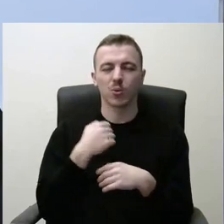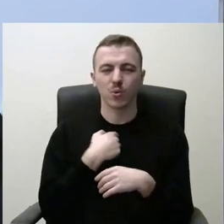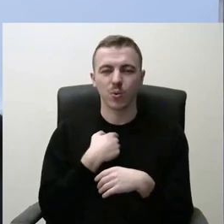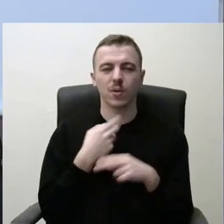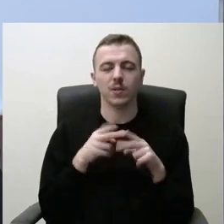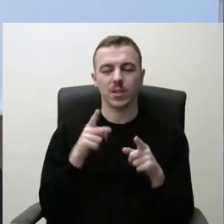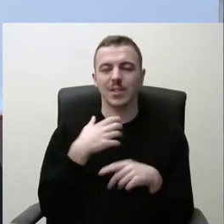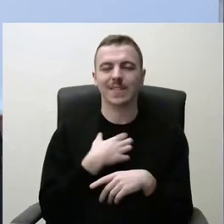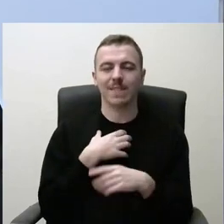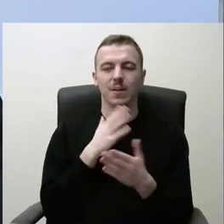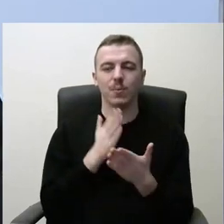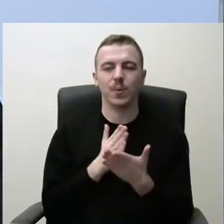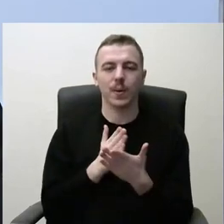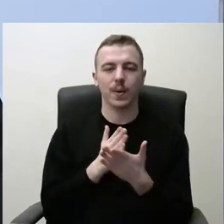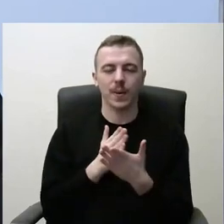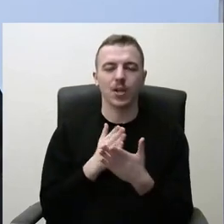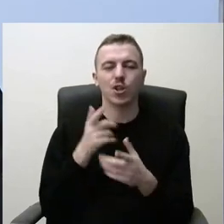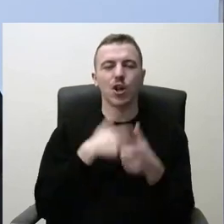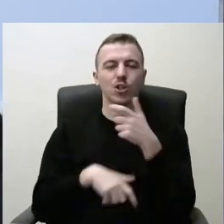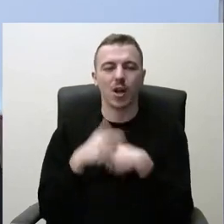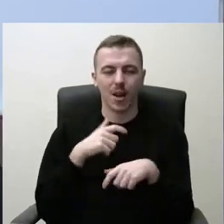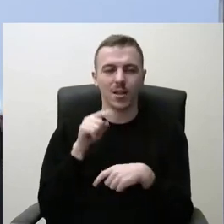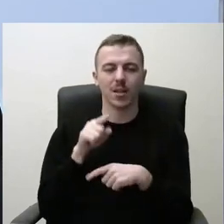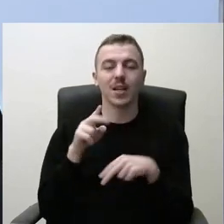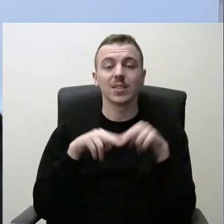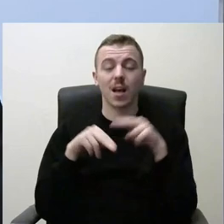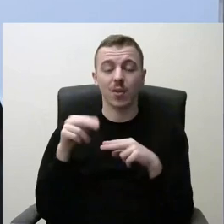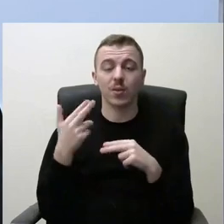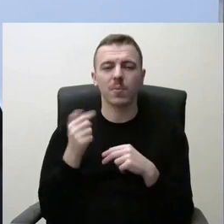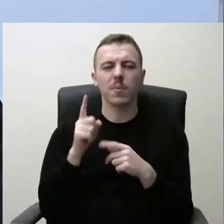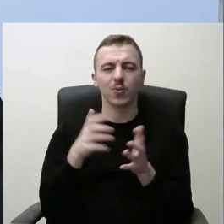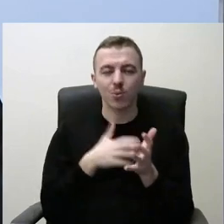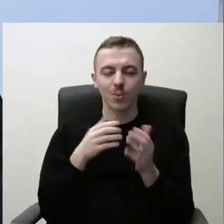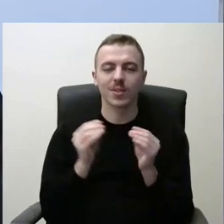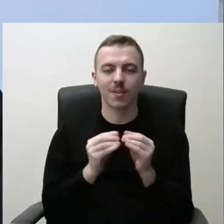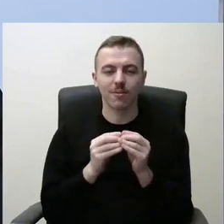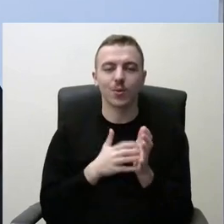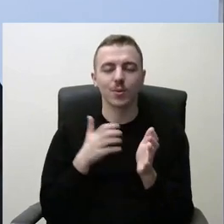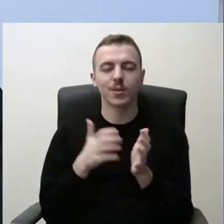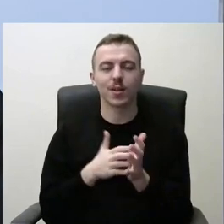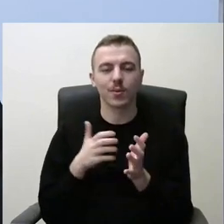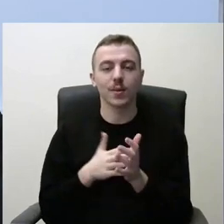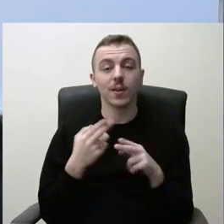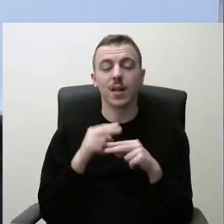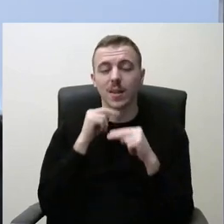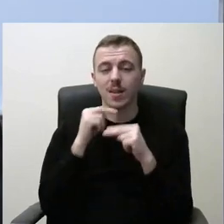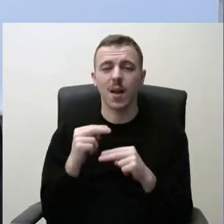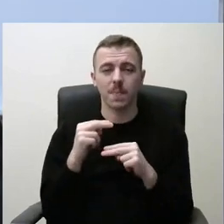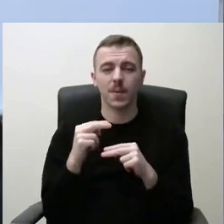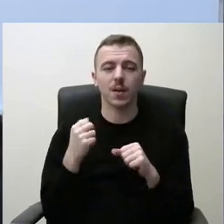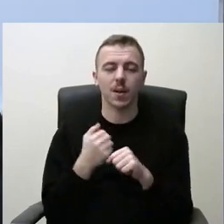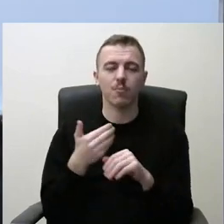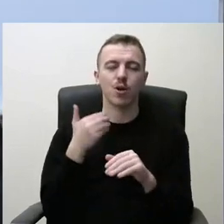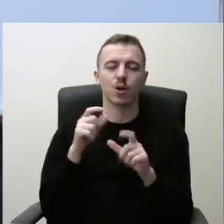aktualu darželiai. Jie yra statomi, bet jų dar vis trūksta. Taigi dėmesys prieš